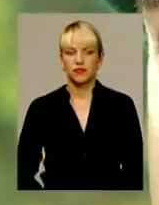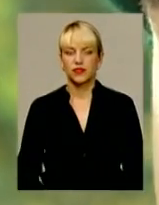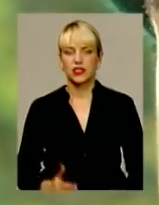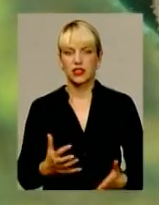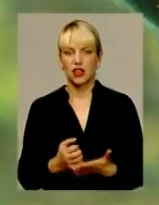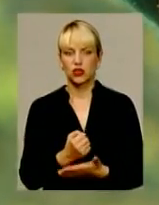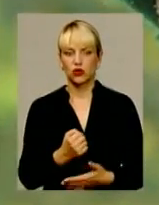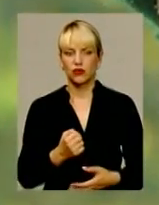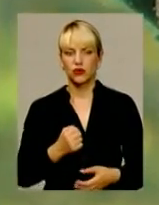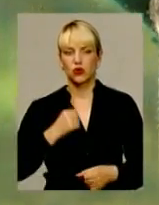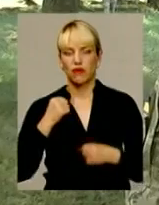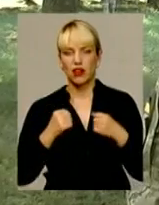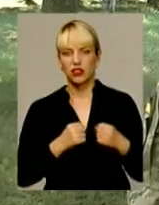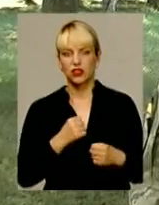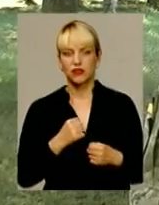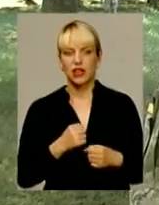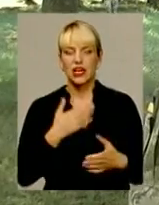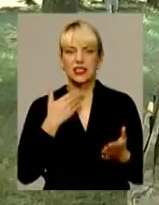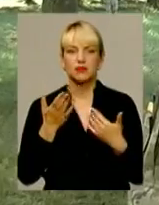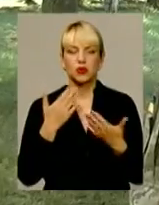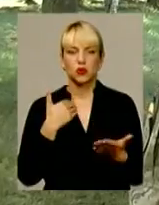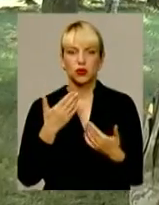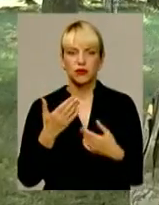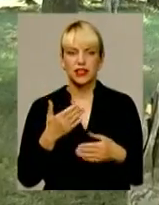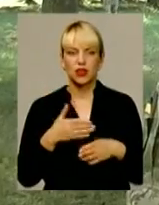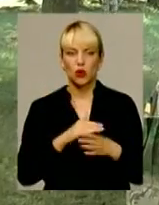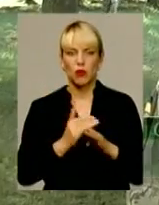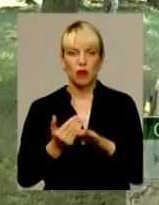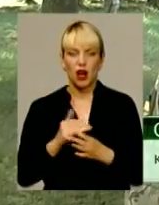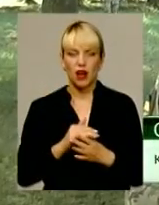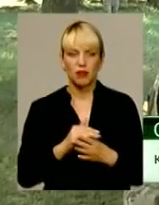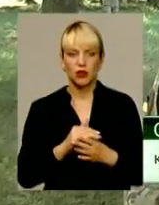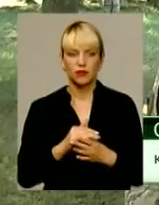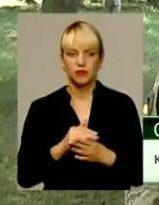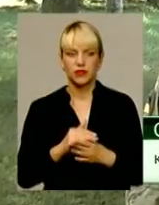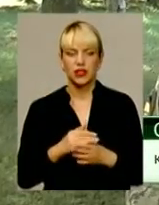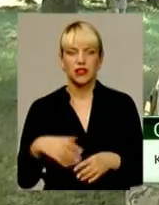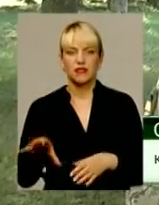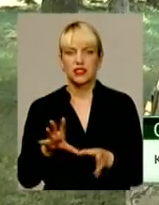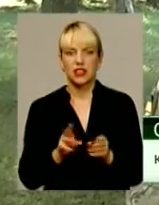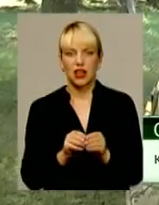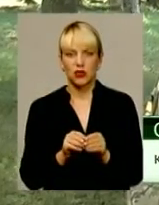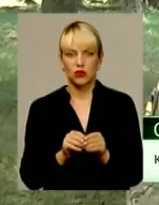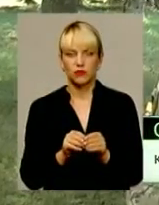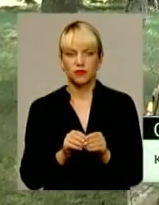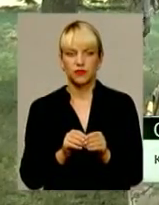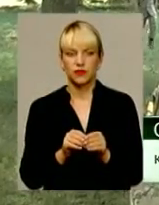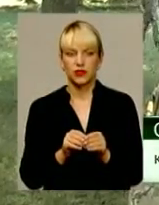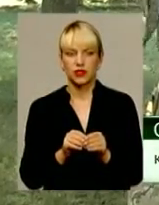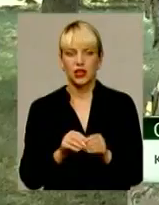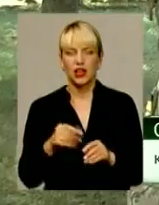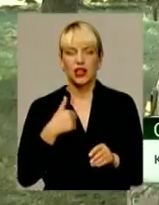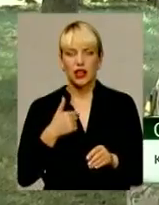товаришів, спілкуємося, допомагаємо один одному, всі разом. Нас